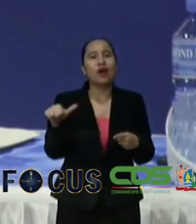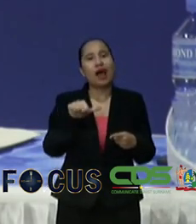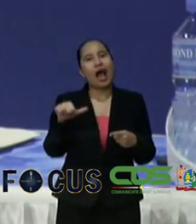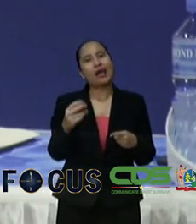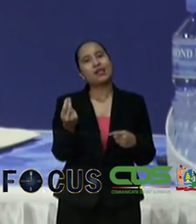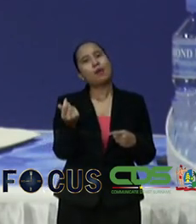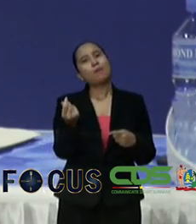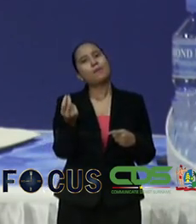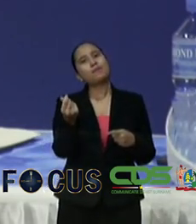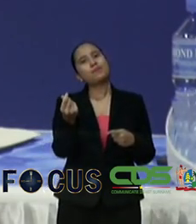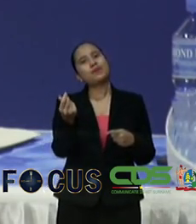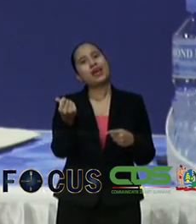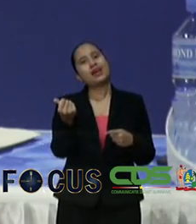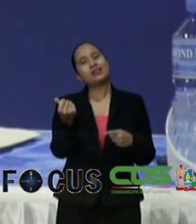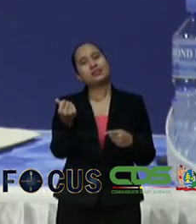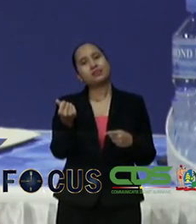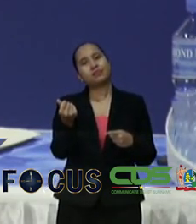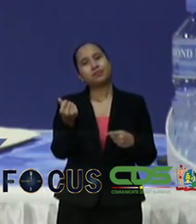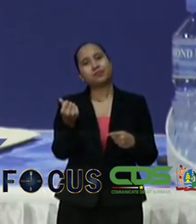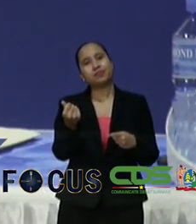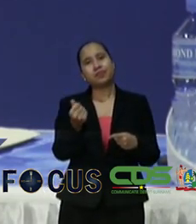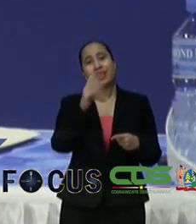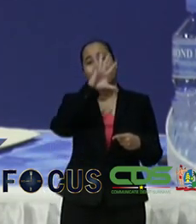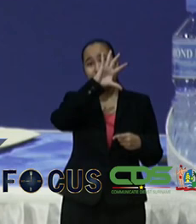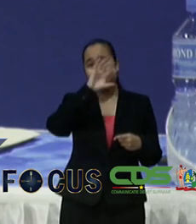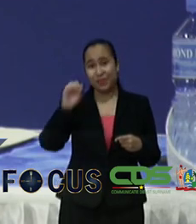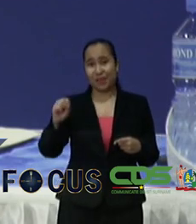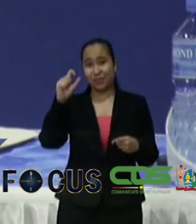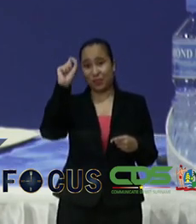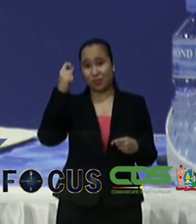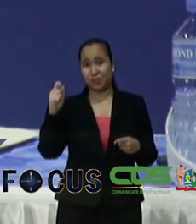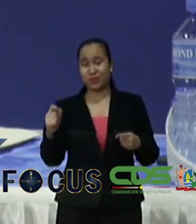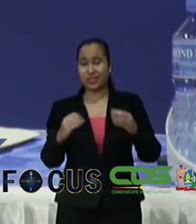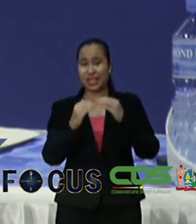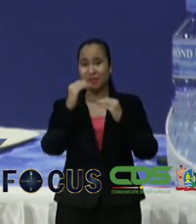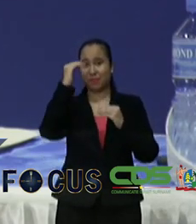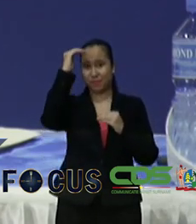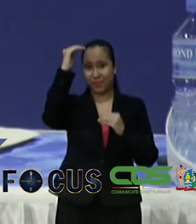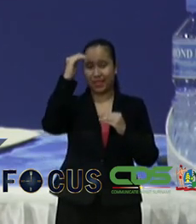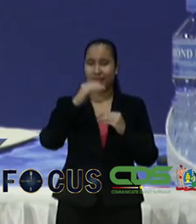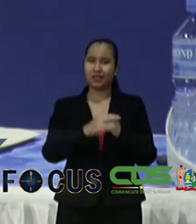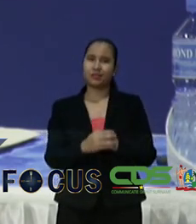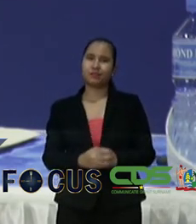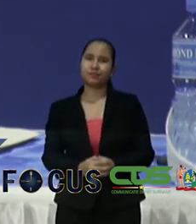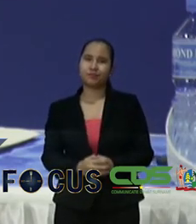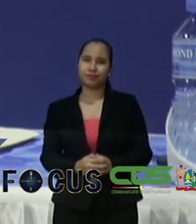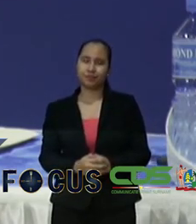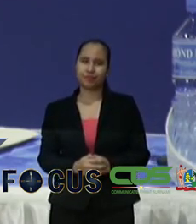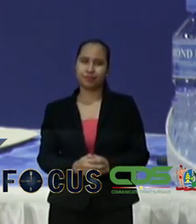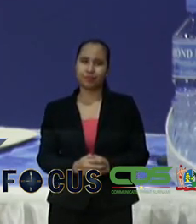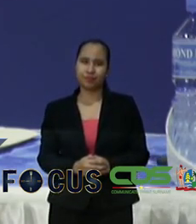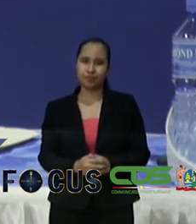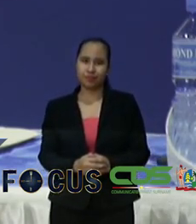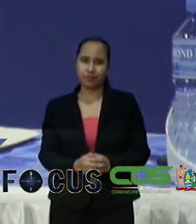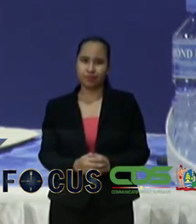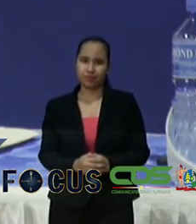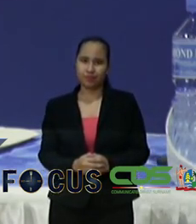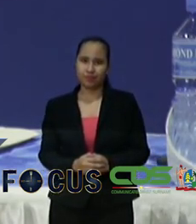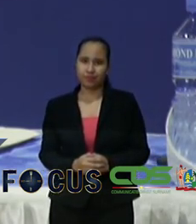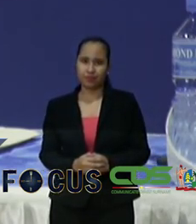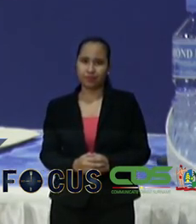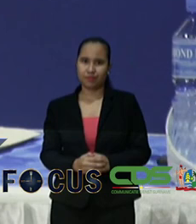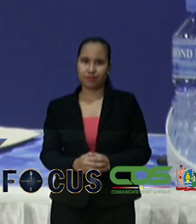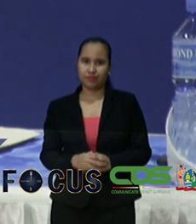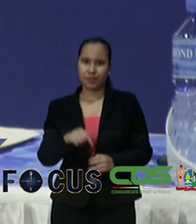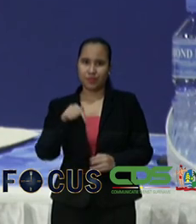waarbij ze met 50% toen hebben ingelieverd vanwege de concurrentie-intensiteit op deze route. Voor